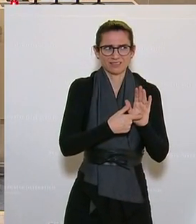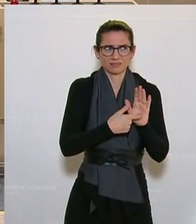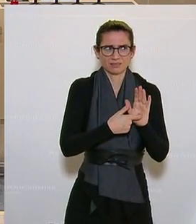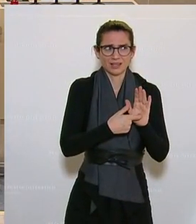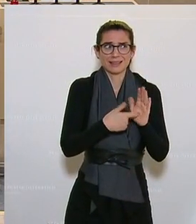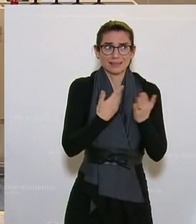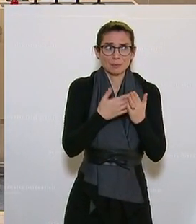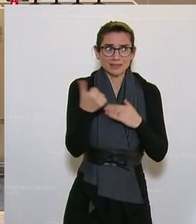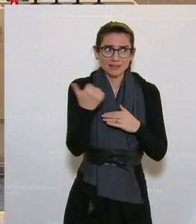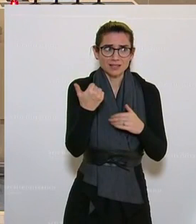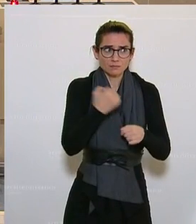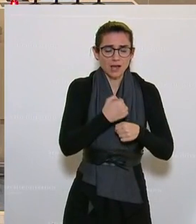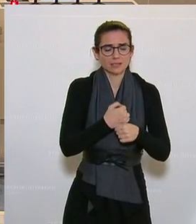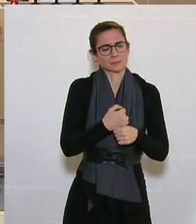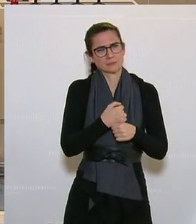dann schon wieder staunen.